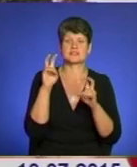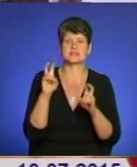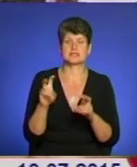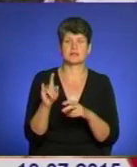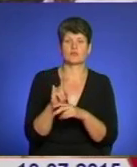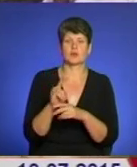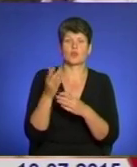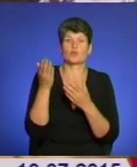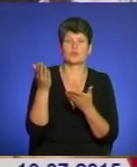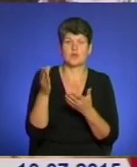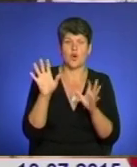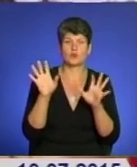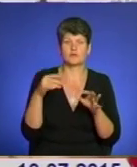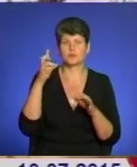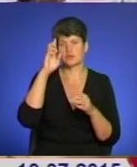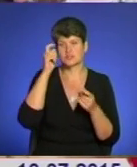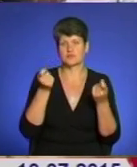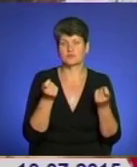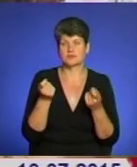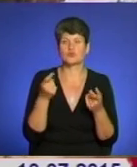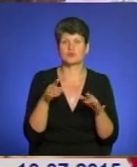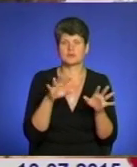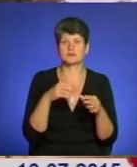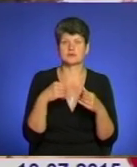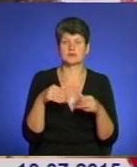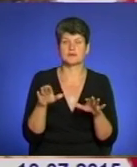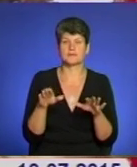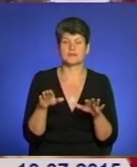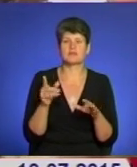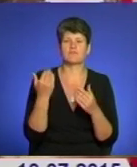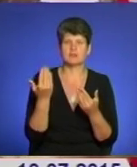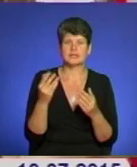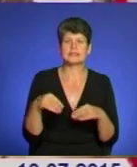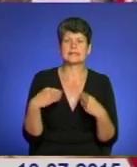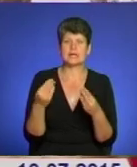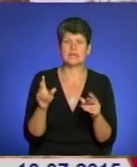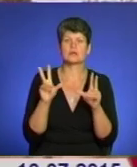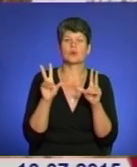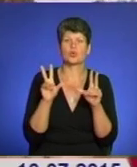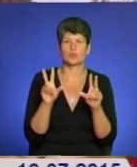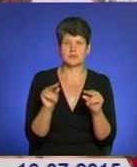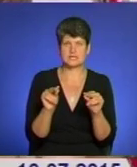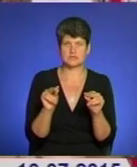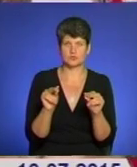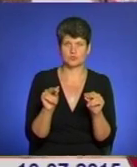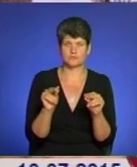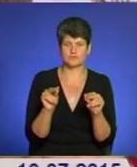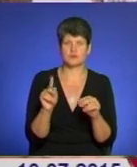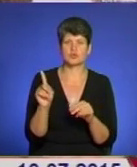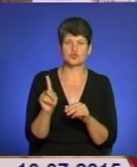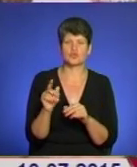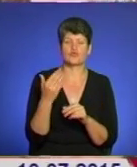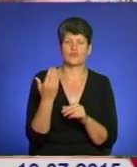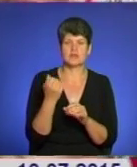брехуна, голови Держдадміністрації, що його зняли. Ви дали обіцянку, що ви